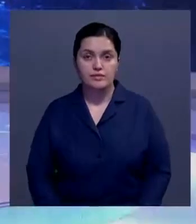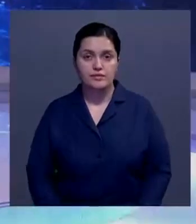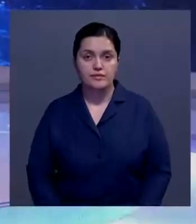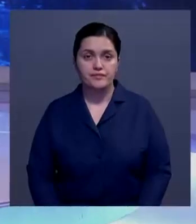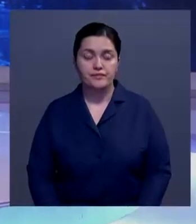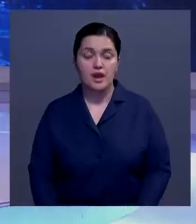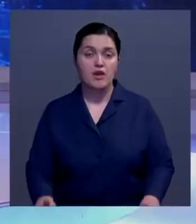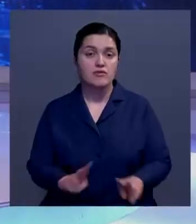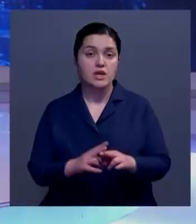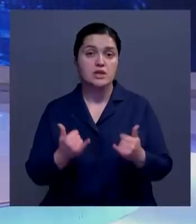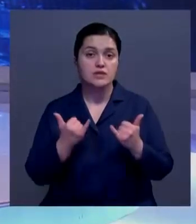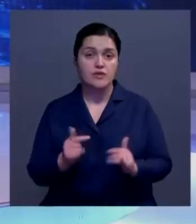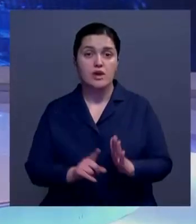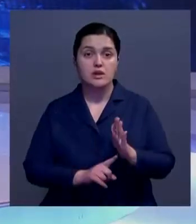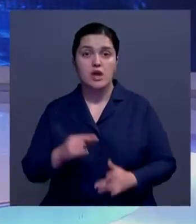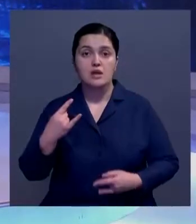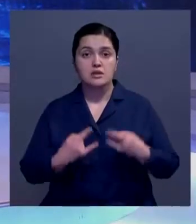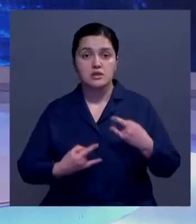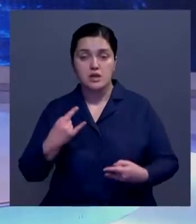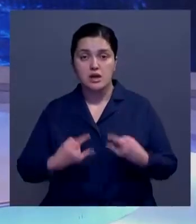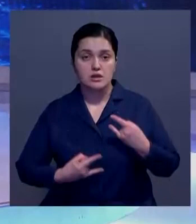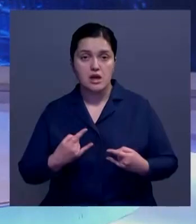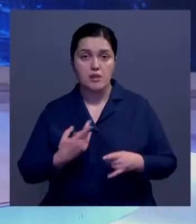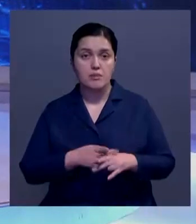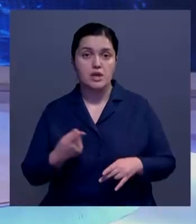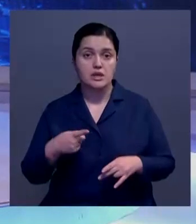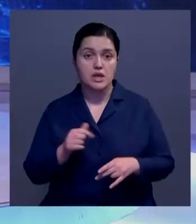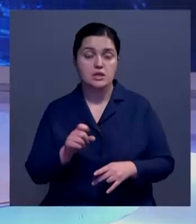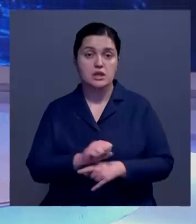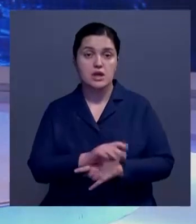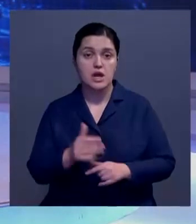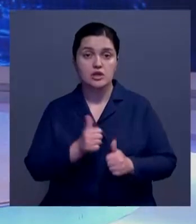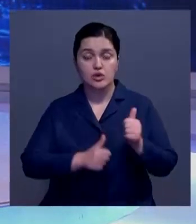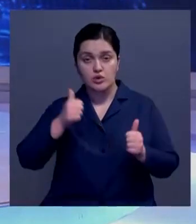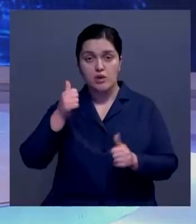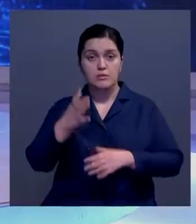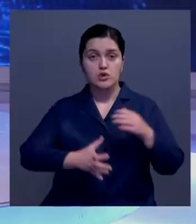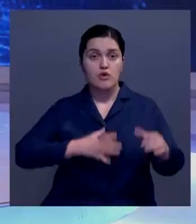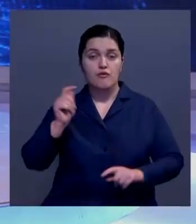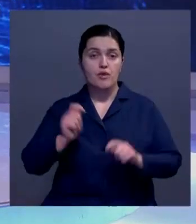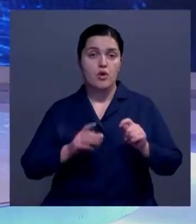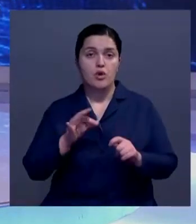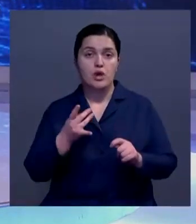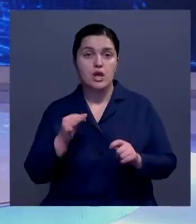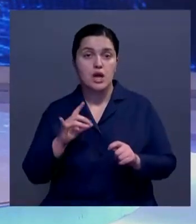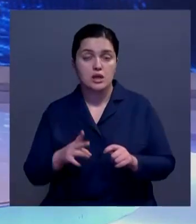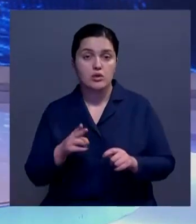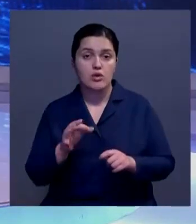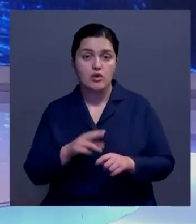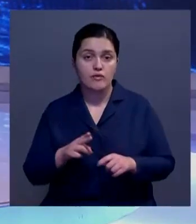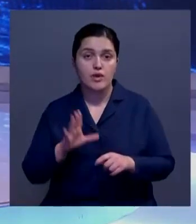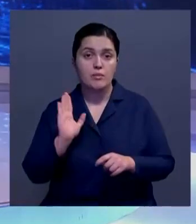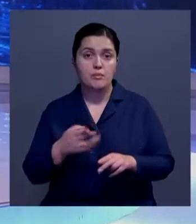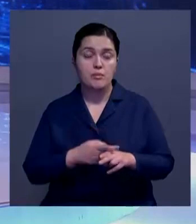Сегодня в столице началась Астана Медиа Уик. Из-за коронавируса ежегодный международный форум проходит в онлайн формате. Ковид